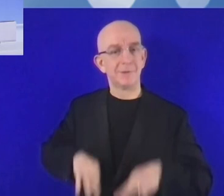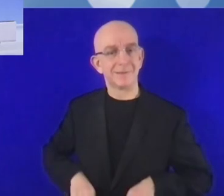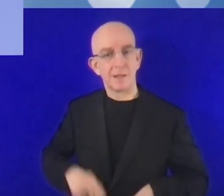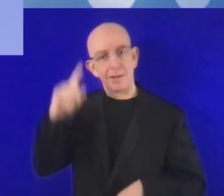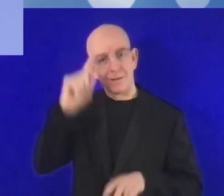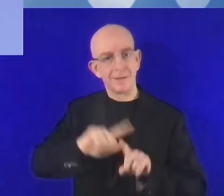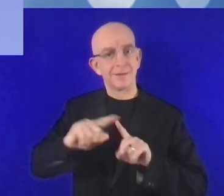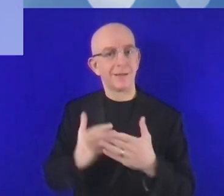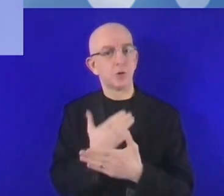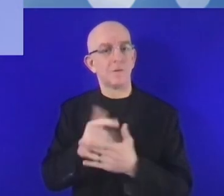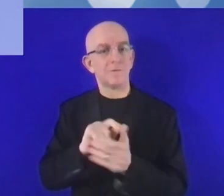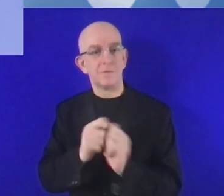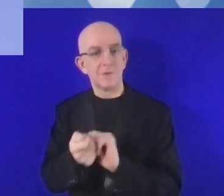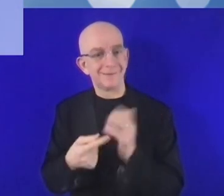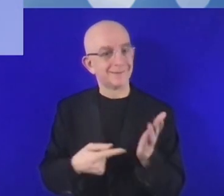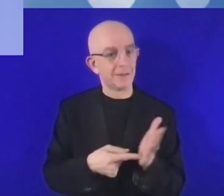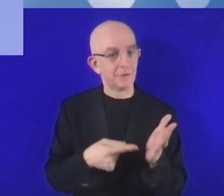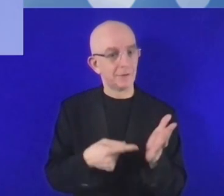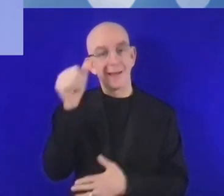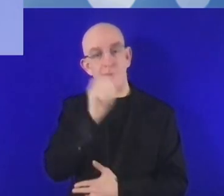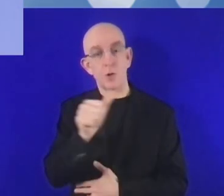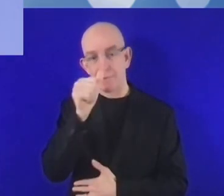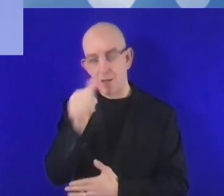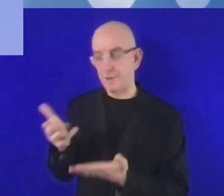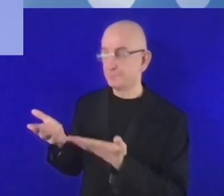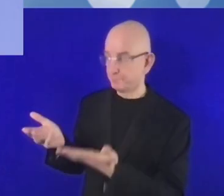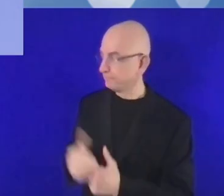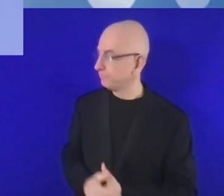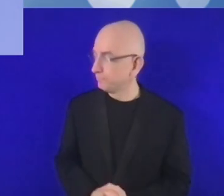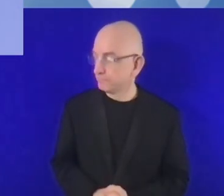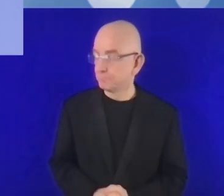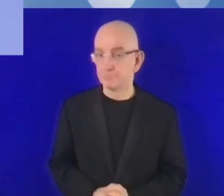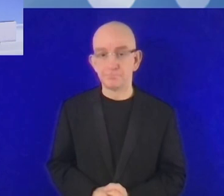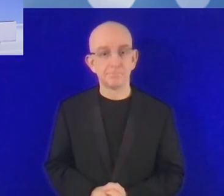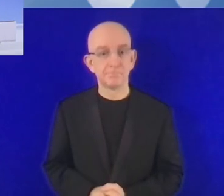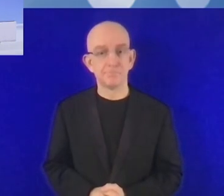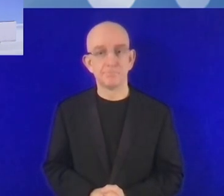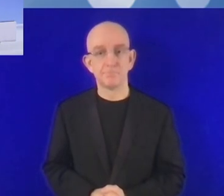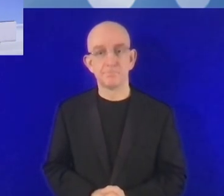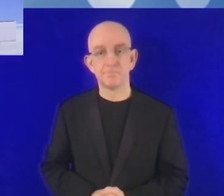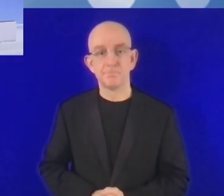السيدة هوريا علي مهدي وزيرة